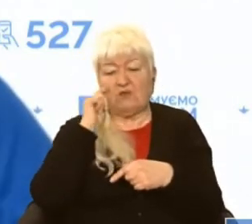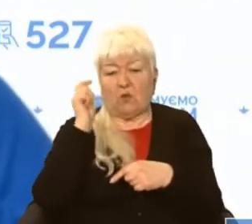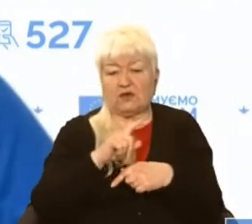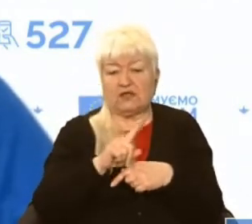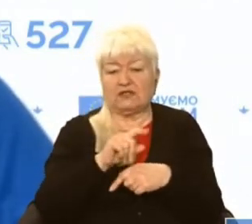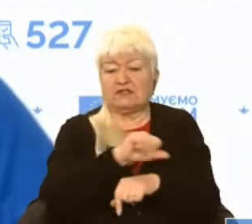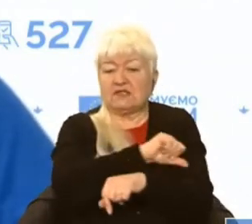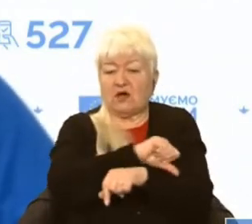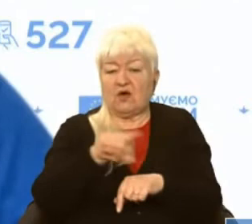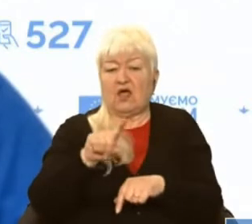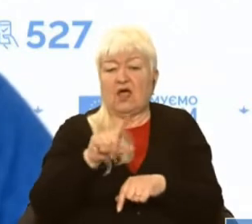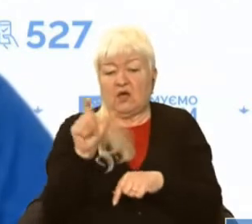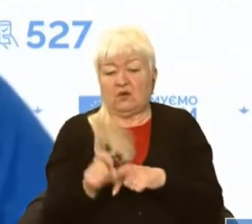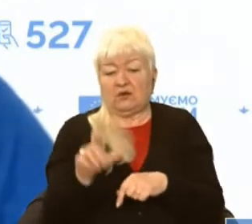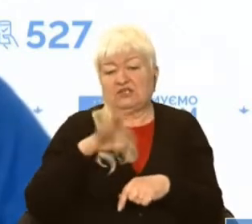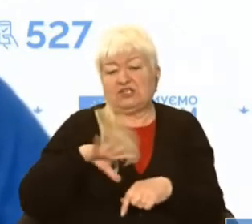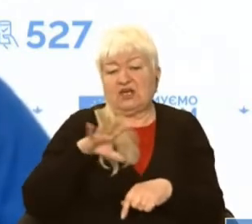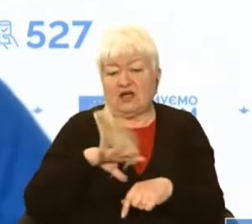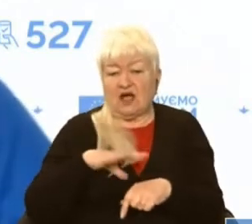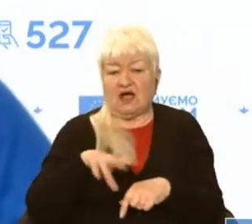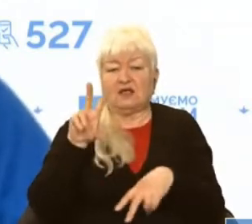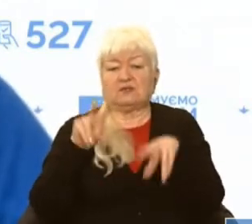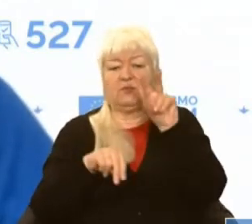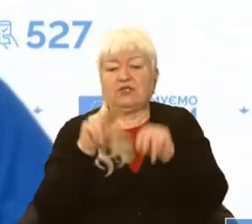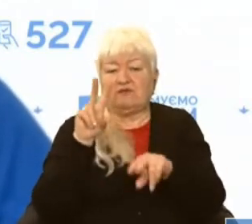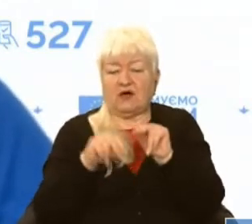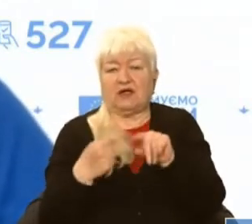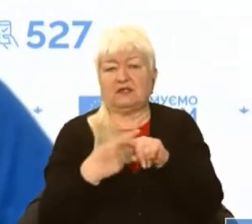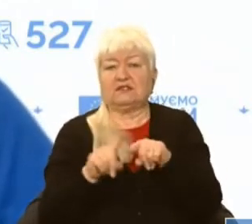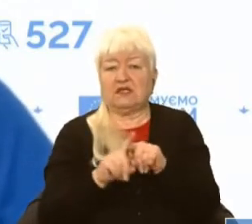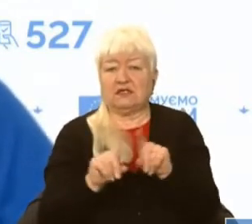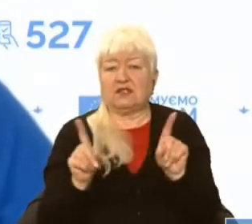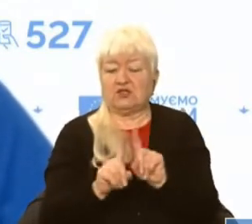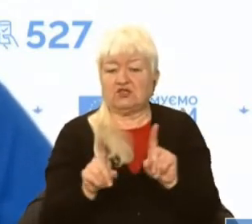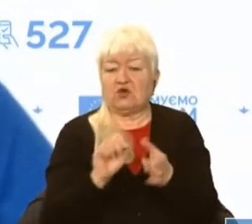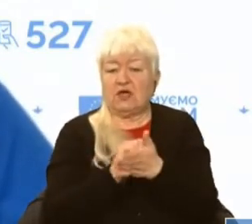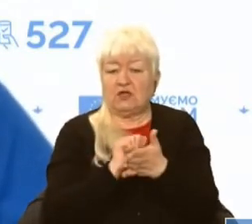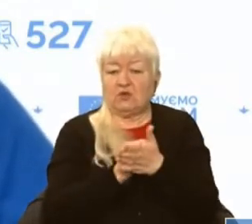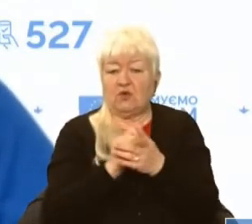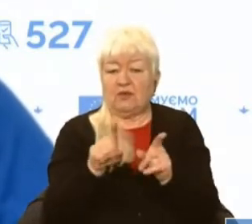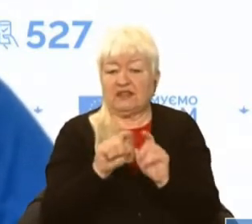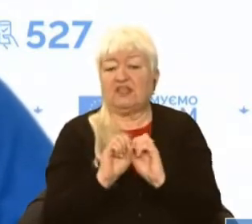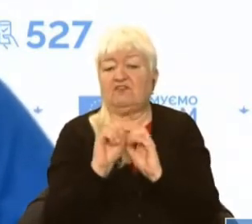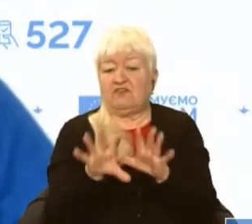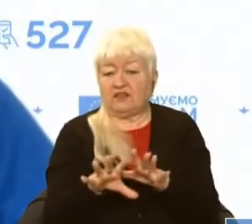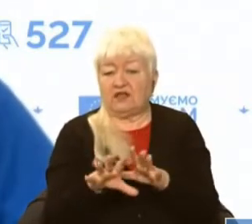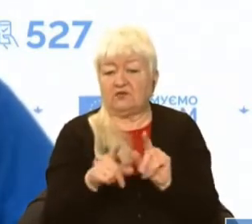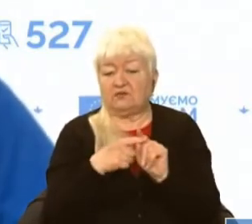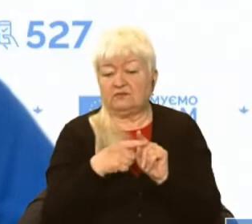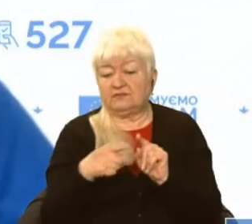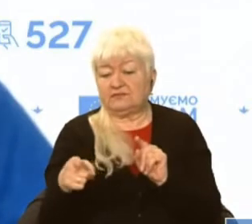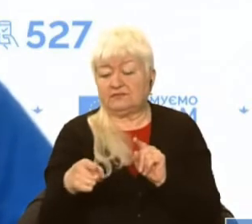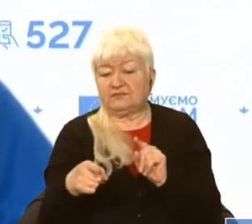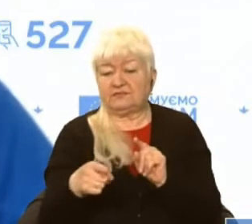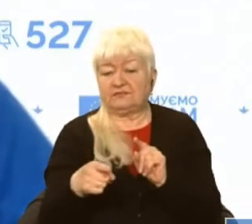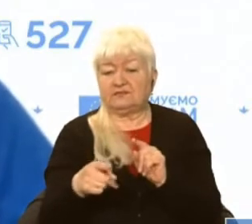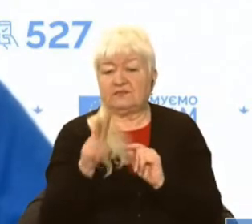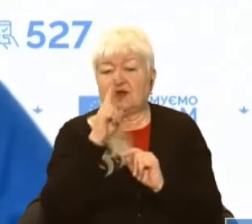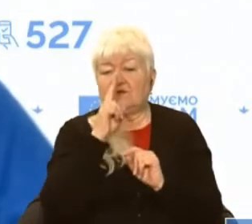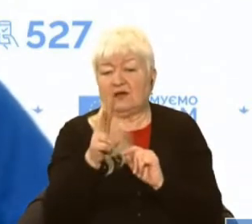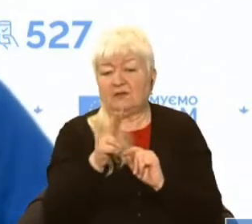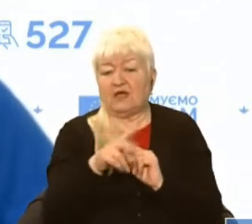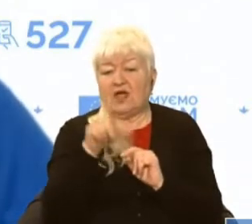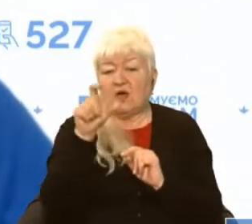Відповідно, вона чекає, вона сподівається на те, що їй ці документи віддадуть. Проходить два